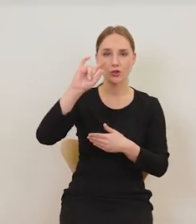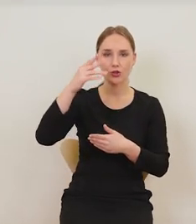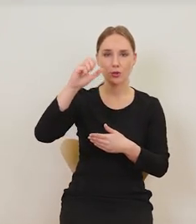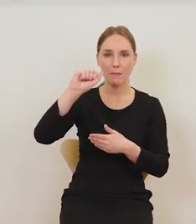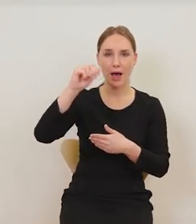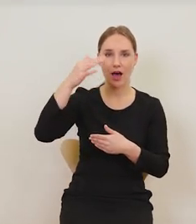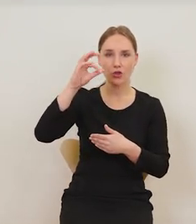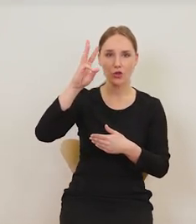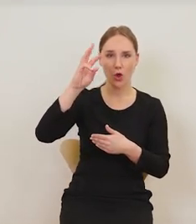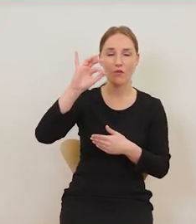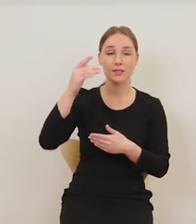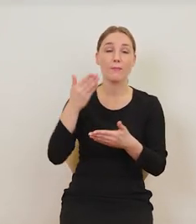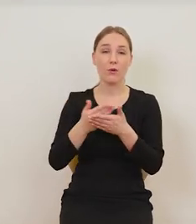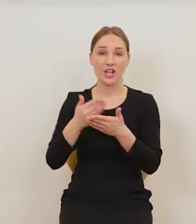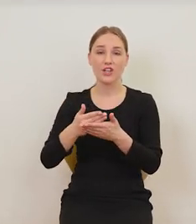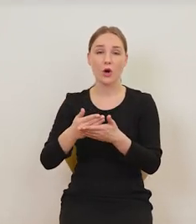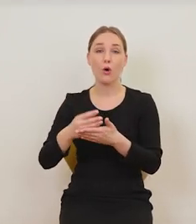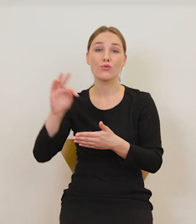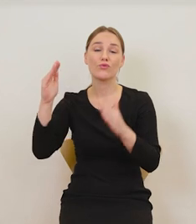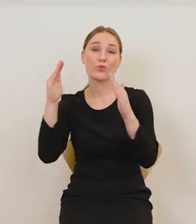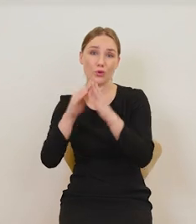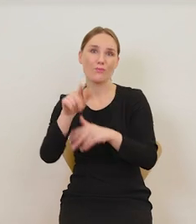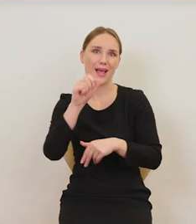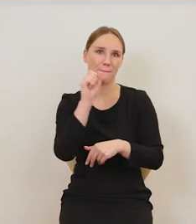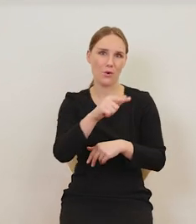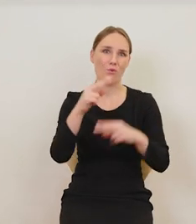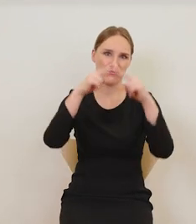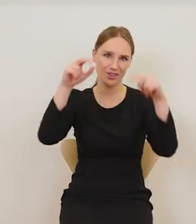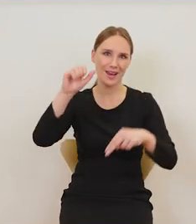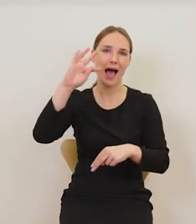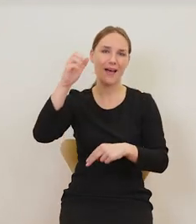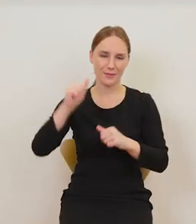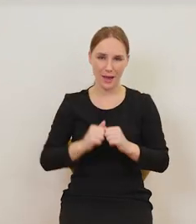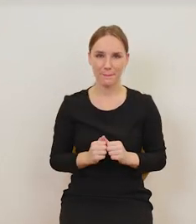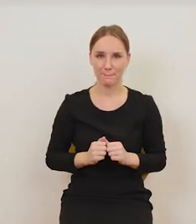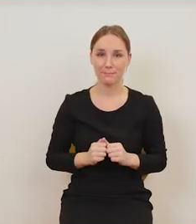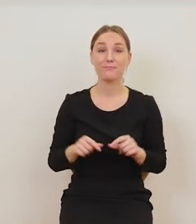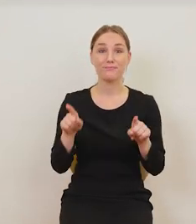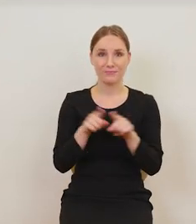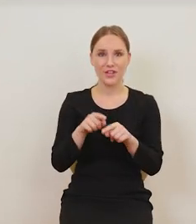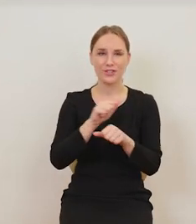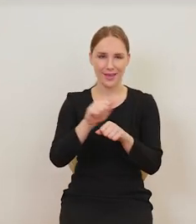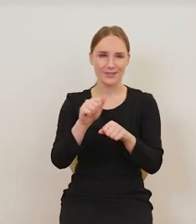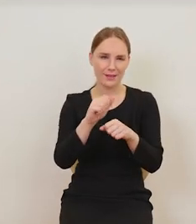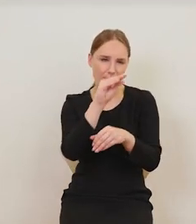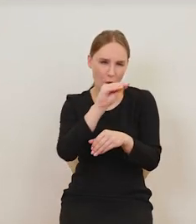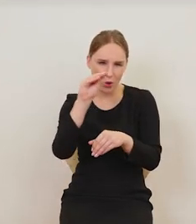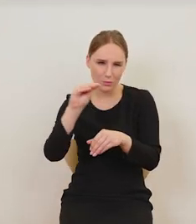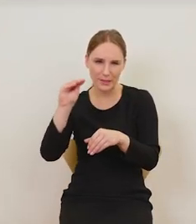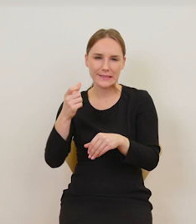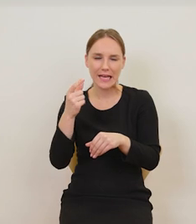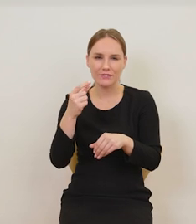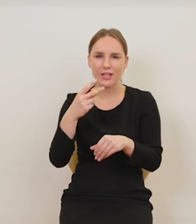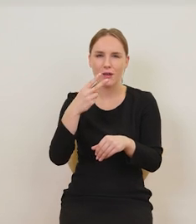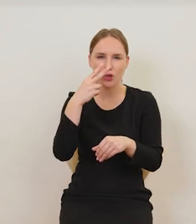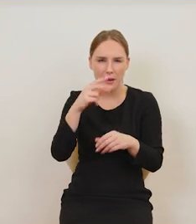dom Karola Szymanowskiego. I znowu tu mamy sygnaturę, którą zaraz zobaczymy w powiększeniu.